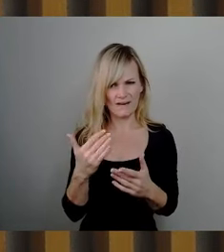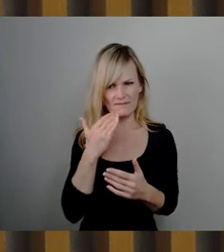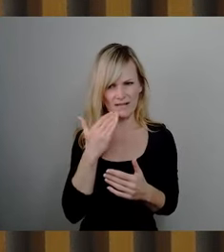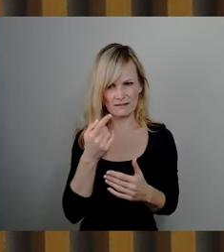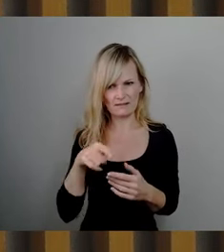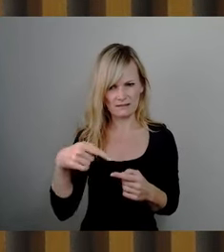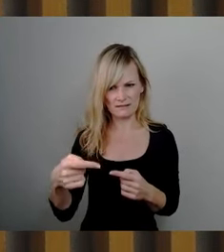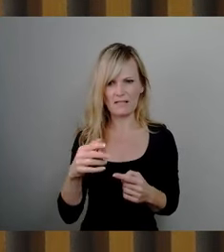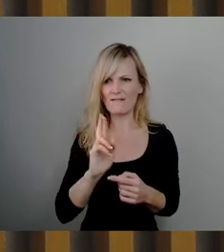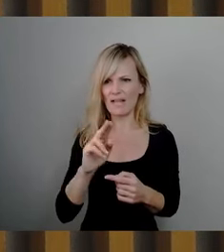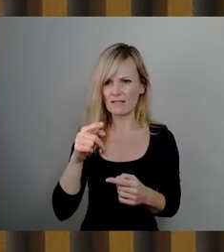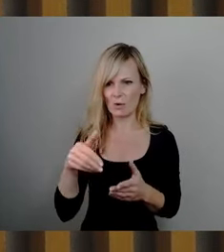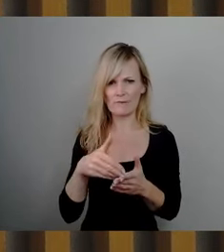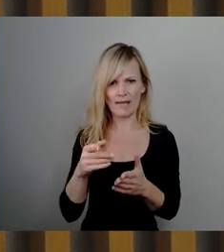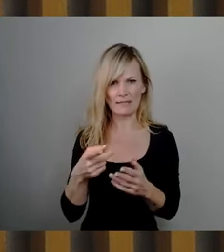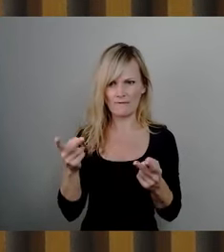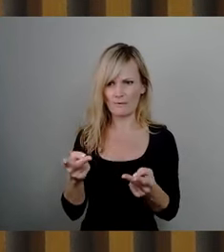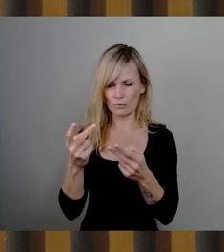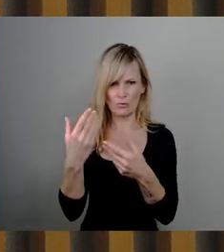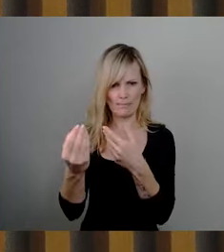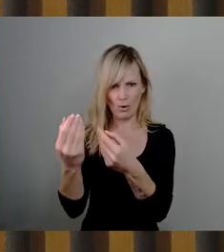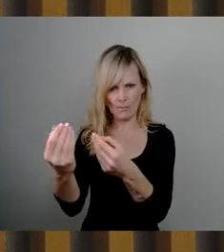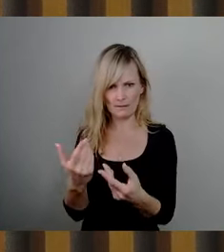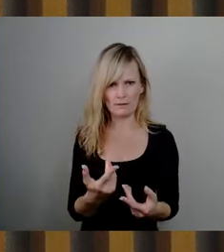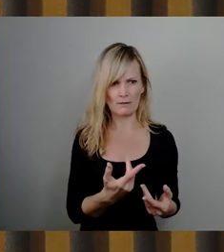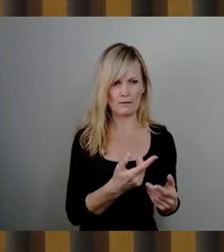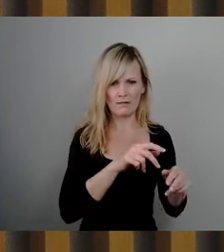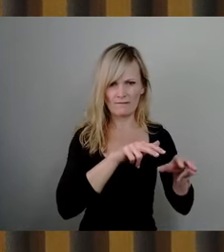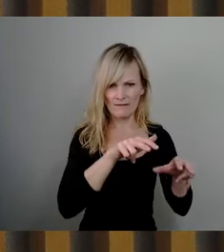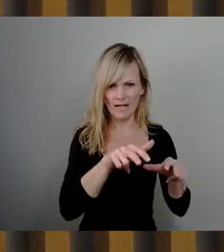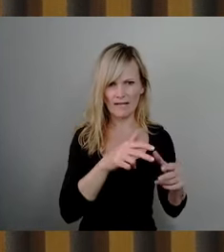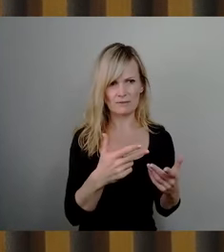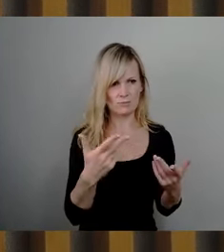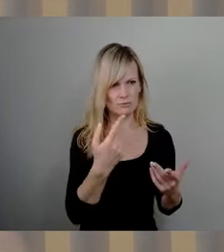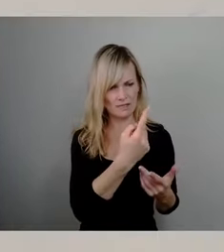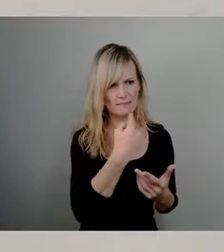gefördert werden sollen oder könnten nach den Vorstellungen der Verwaltung zum aktuellen Stand?